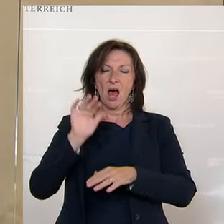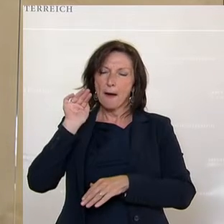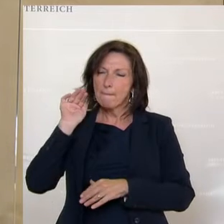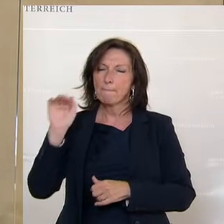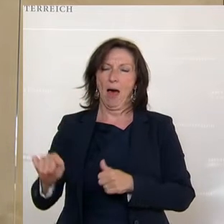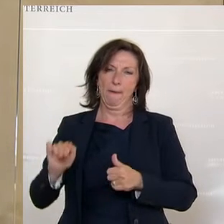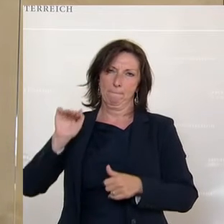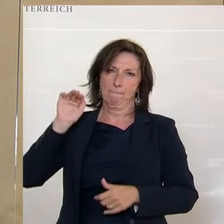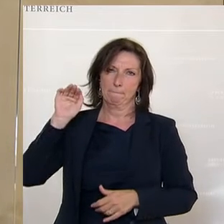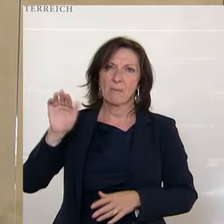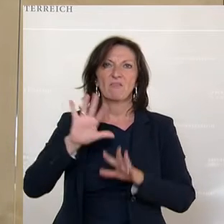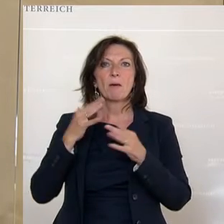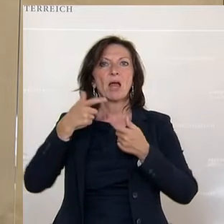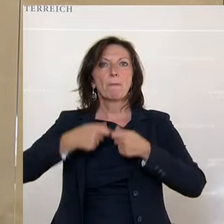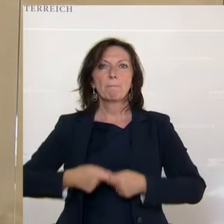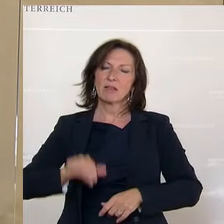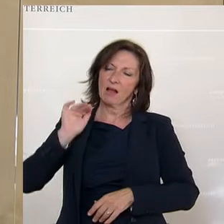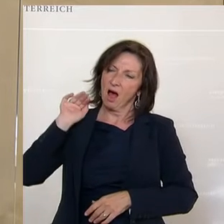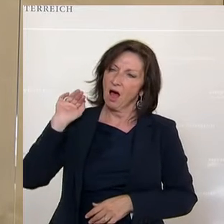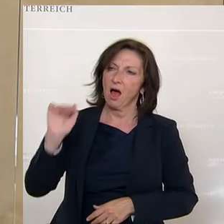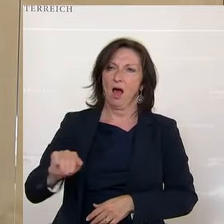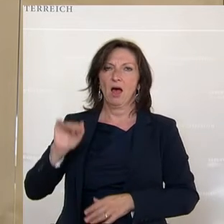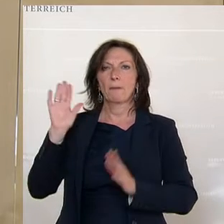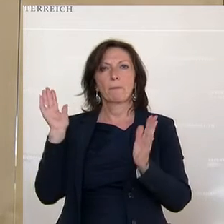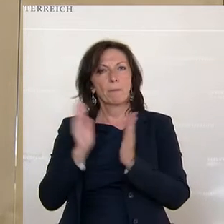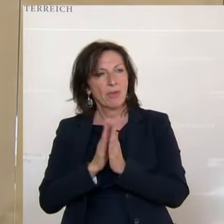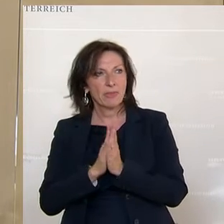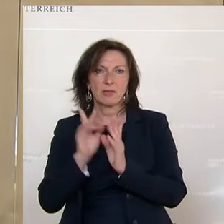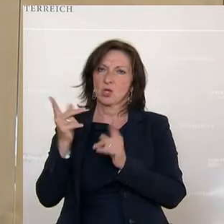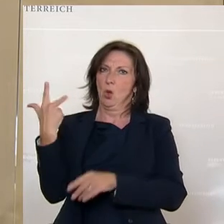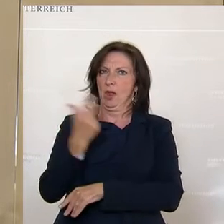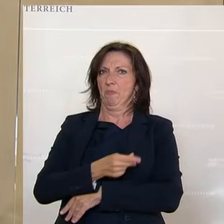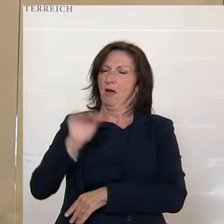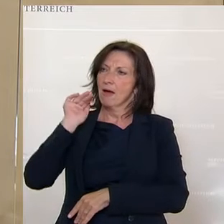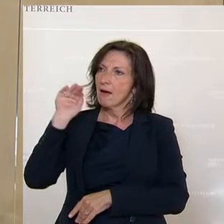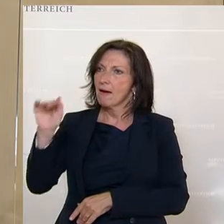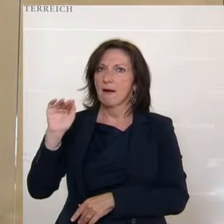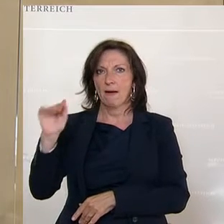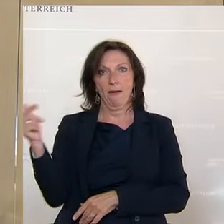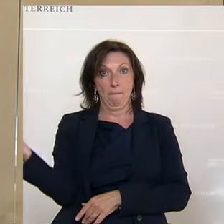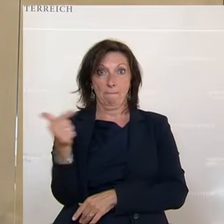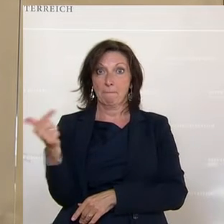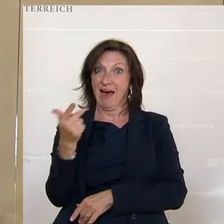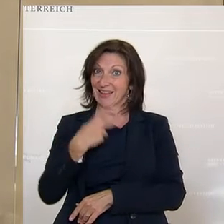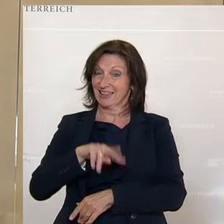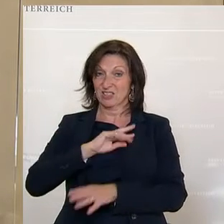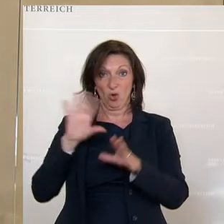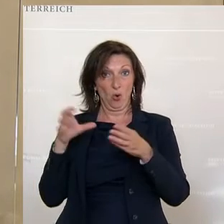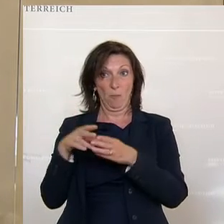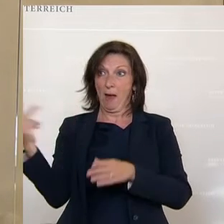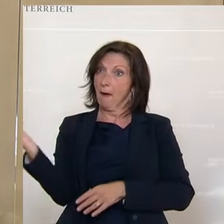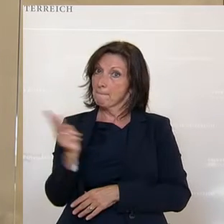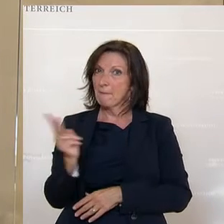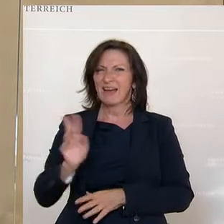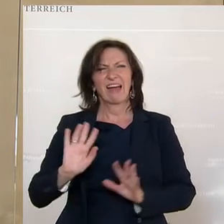Pferd auf Familienmitglieder von mir eingeredet, dass sie sich doch bitte impfen lassen sollen. Beide, absolute Risikogruppe, beide haben sich immer wieder